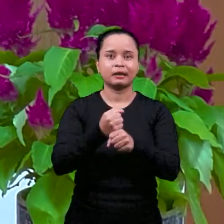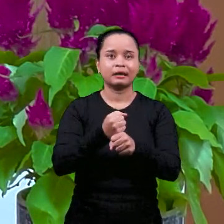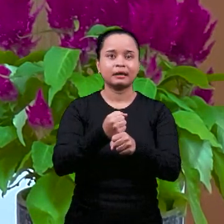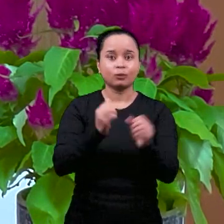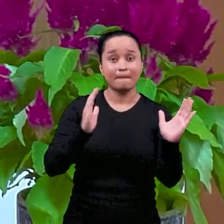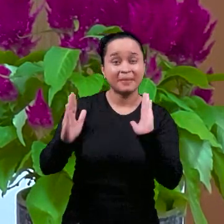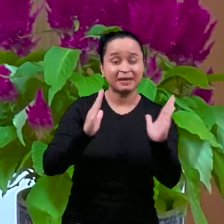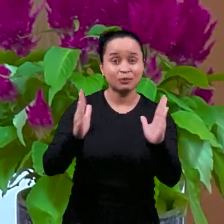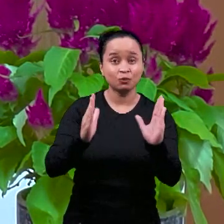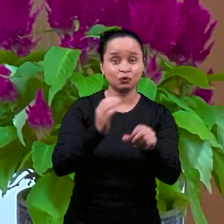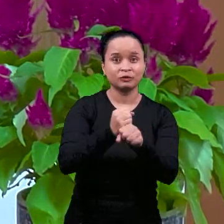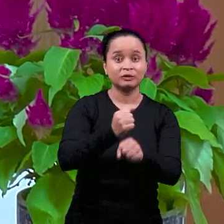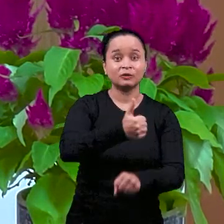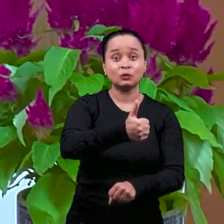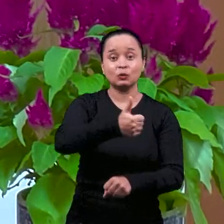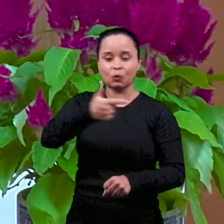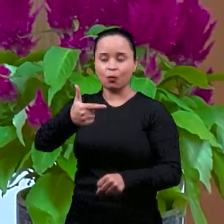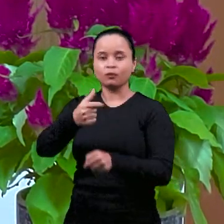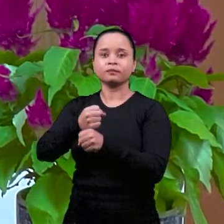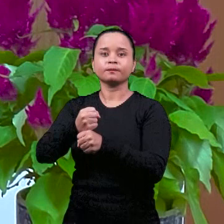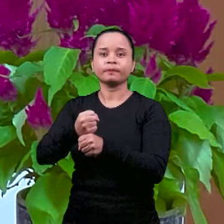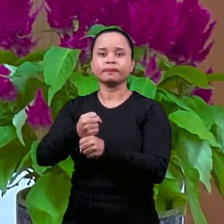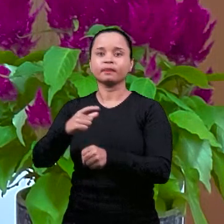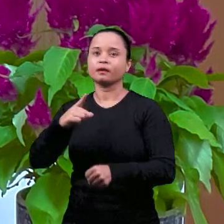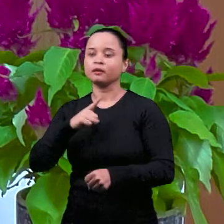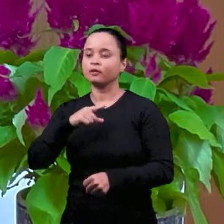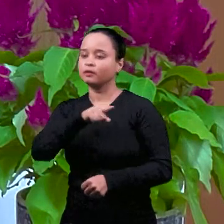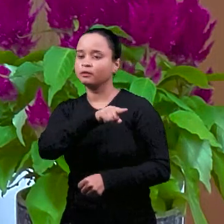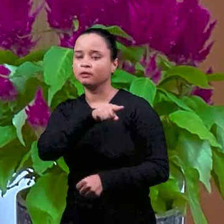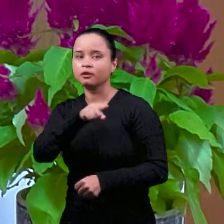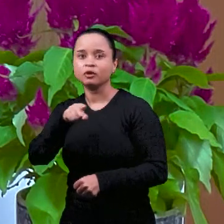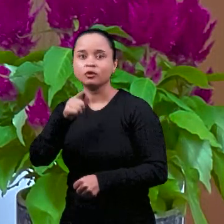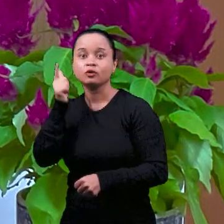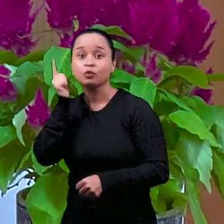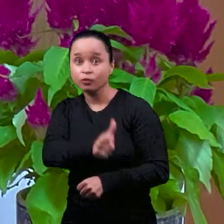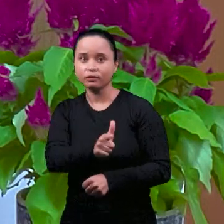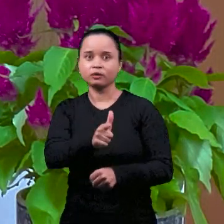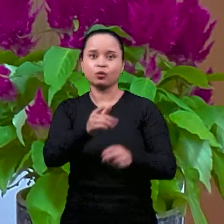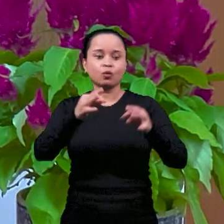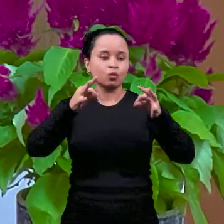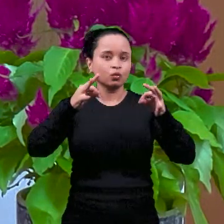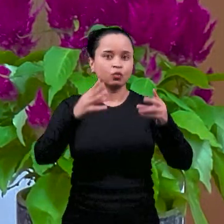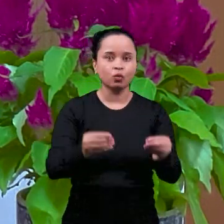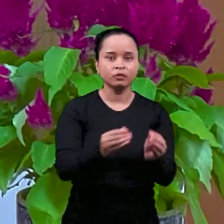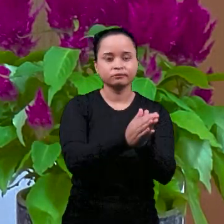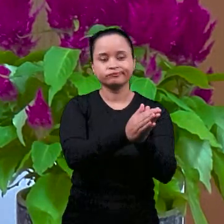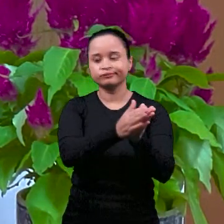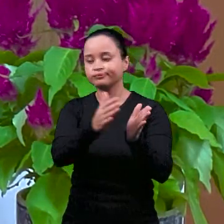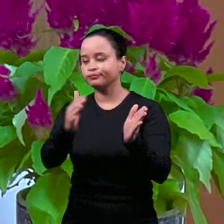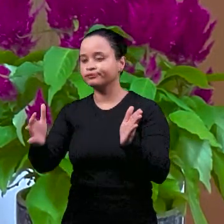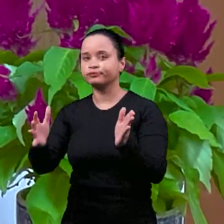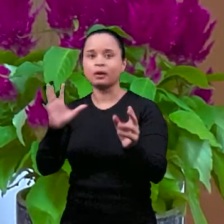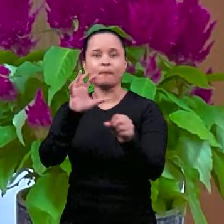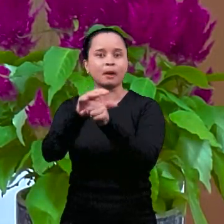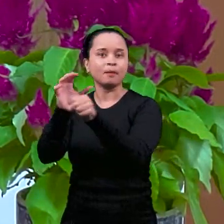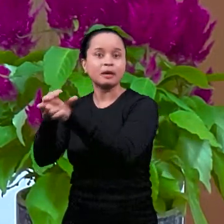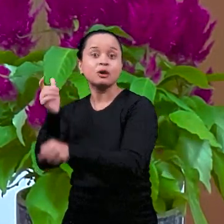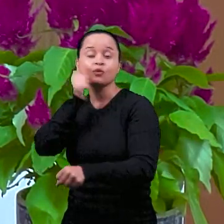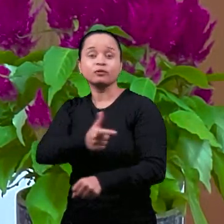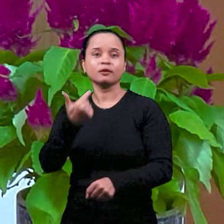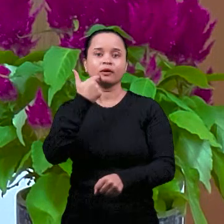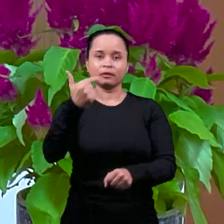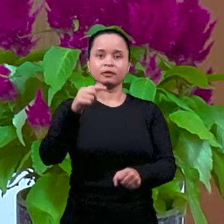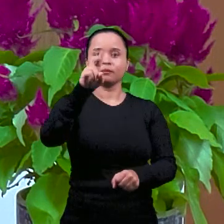смог за 12 лет захватить и там насадить греческий язык, где он не проходил. И так,